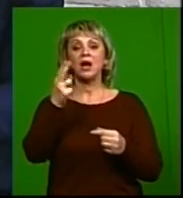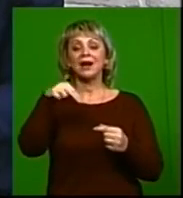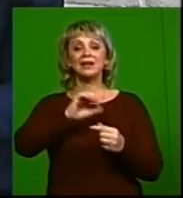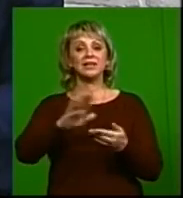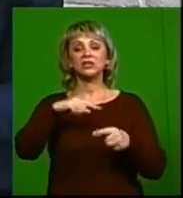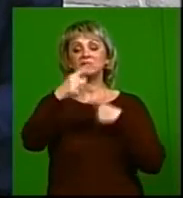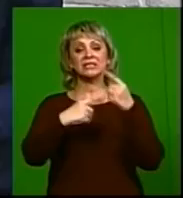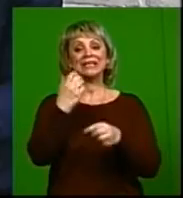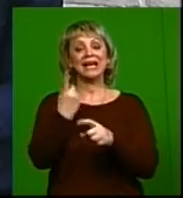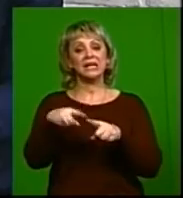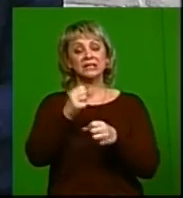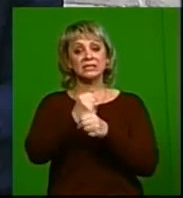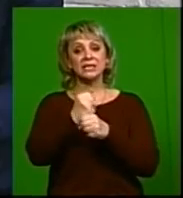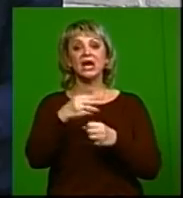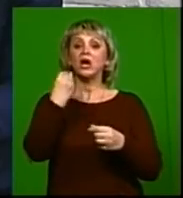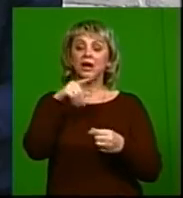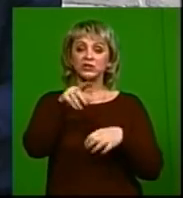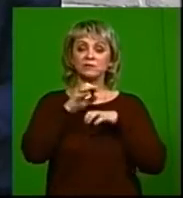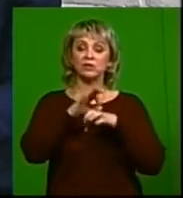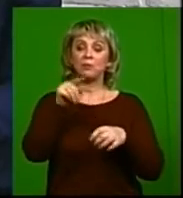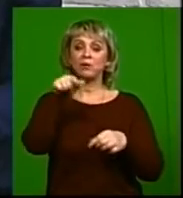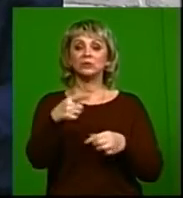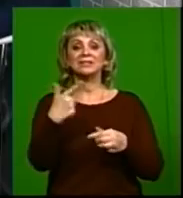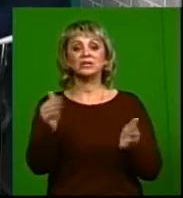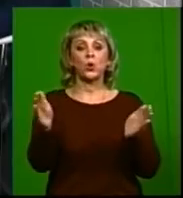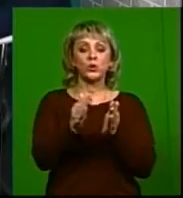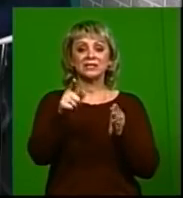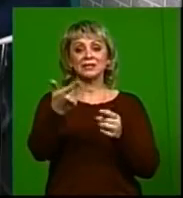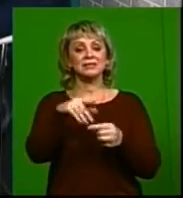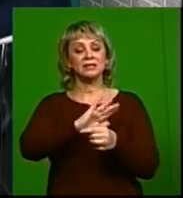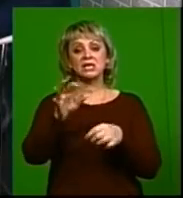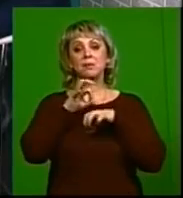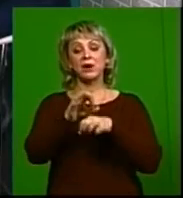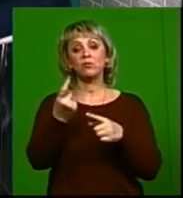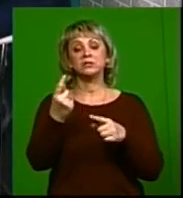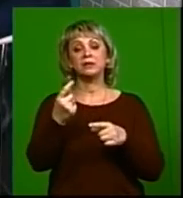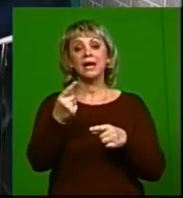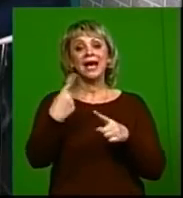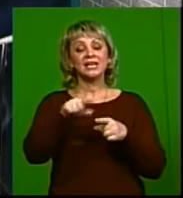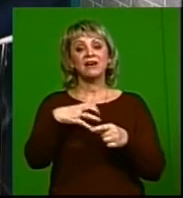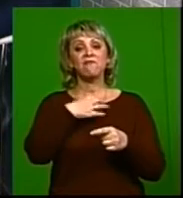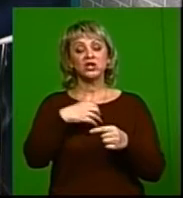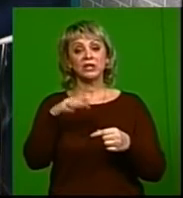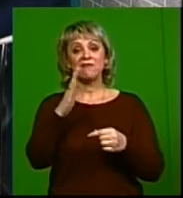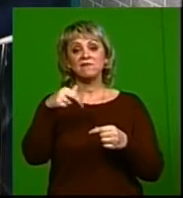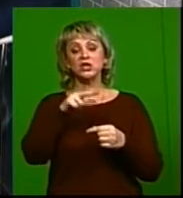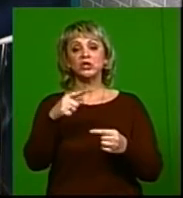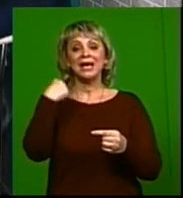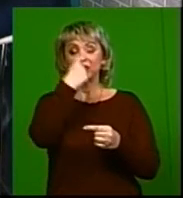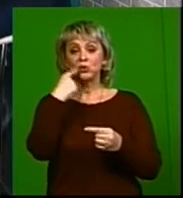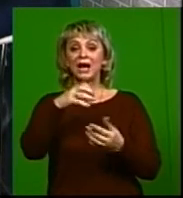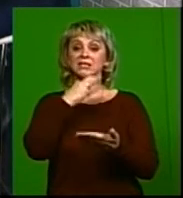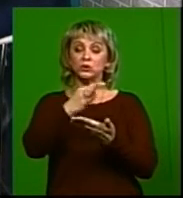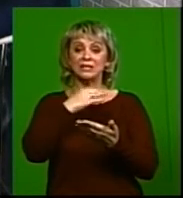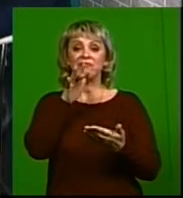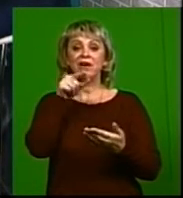всегда это делают, не всегда проводят качественно, где-то урезно, где-то вообще не проводят. Но это очень важная вещь, индивидуальная консультация.